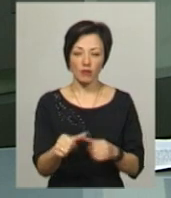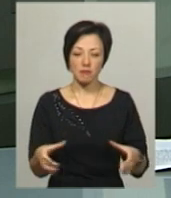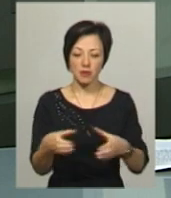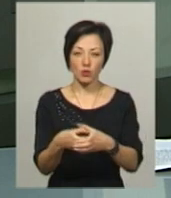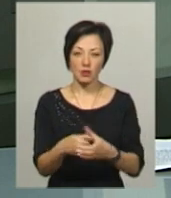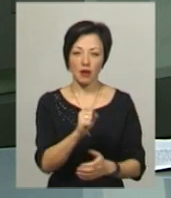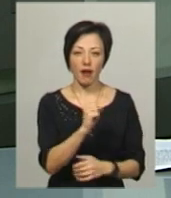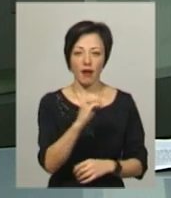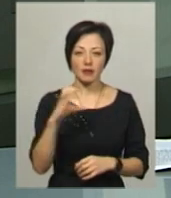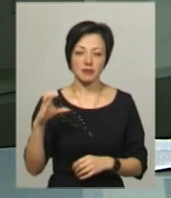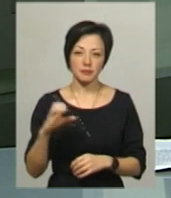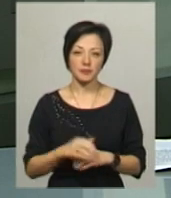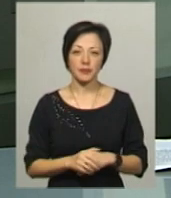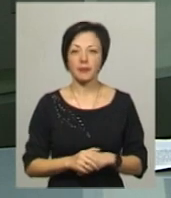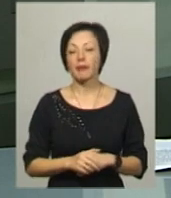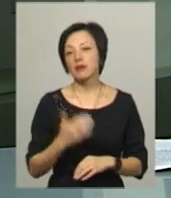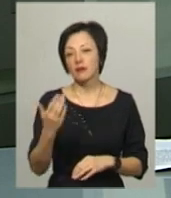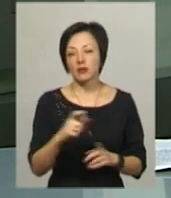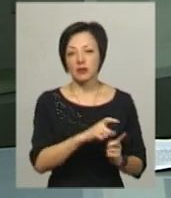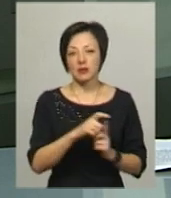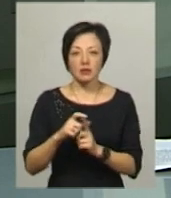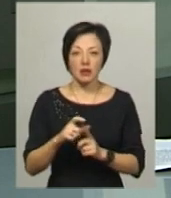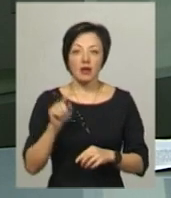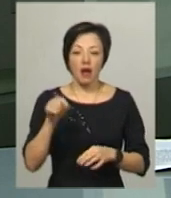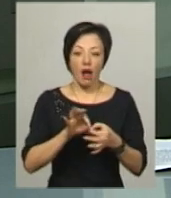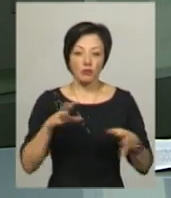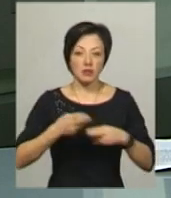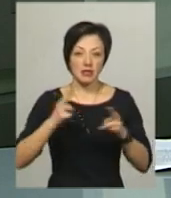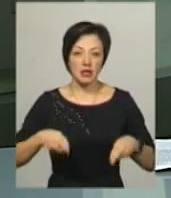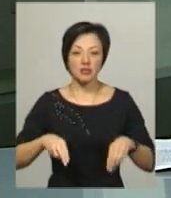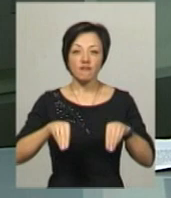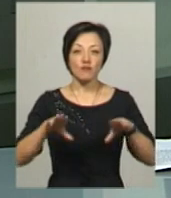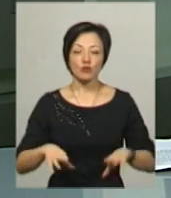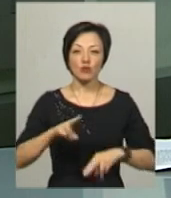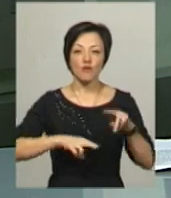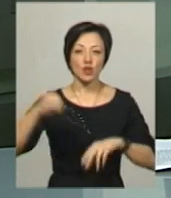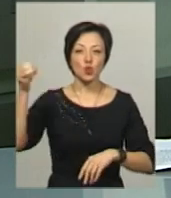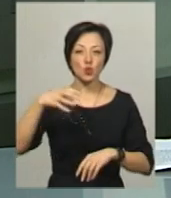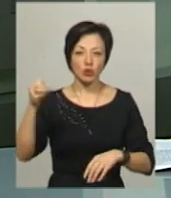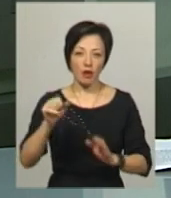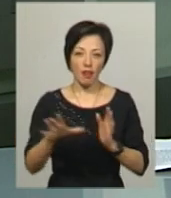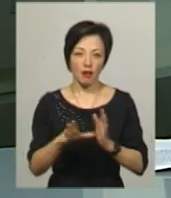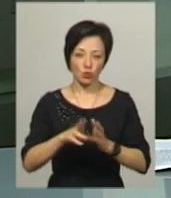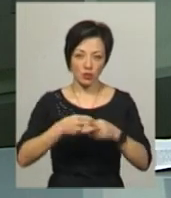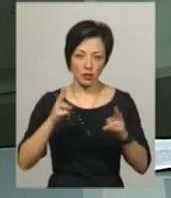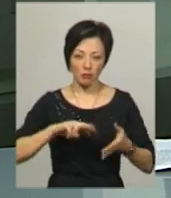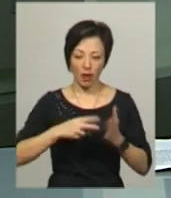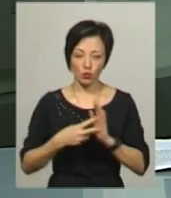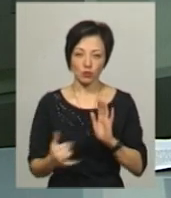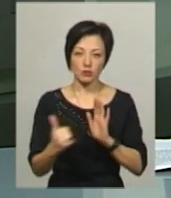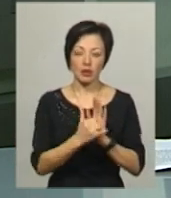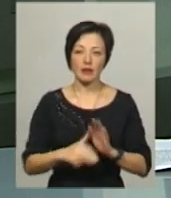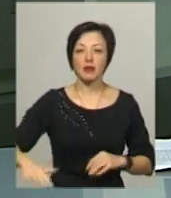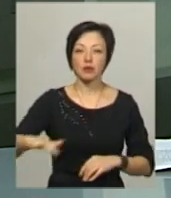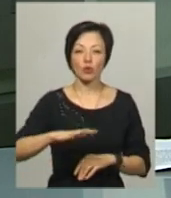підрозділу ХС Олег Рахлінський. За його словами, на ХС вирішили будувати сонячну електростанцію. Її планують розташувати на